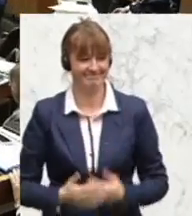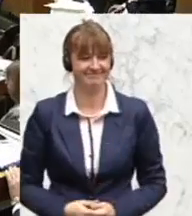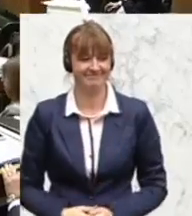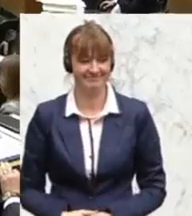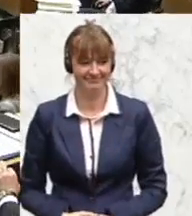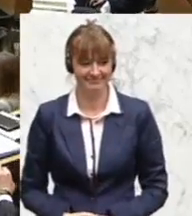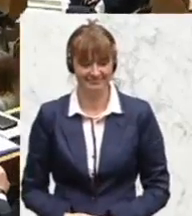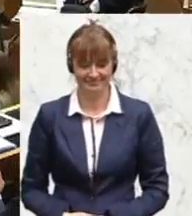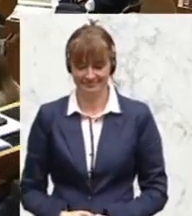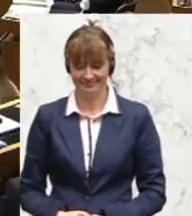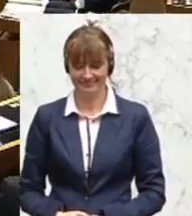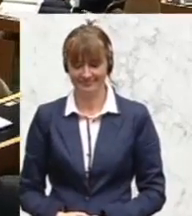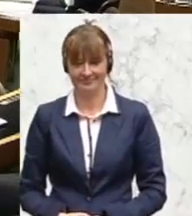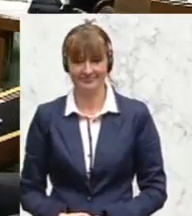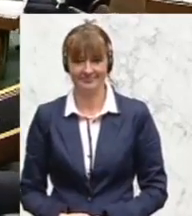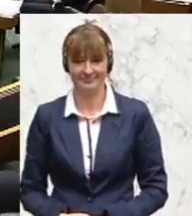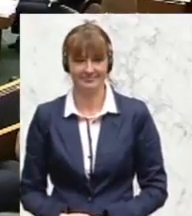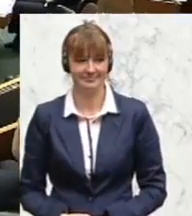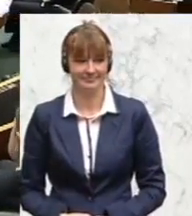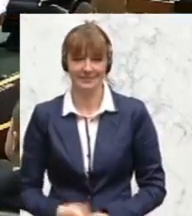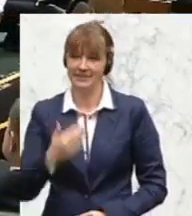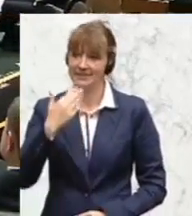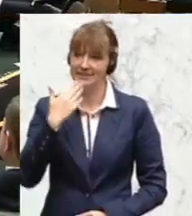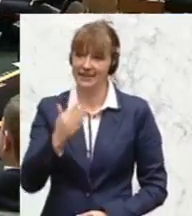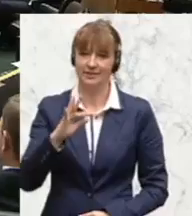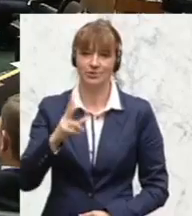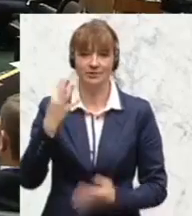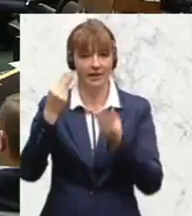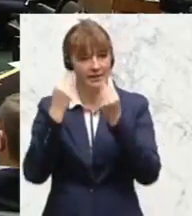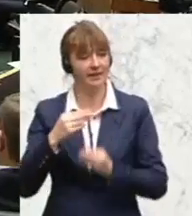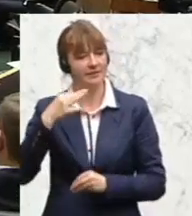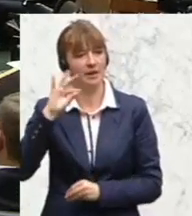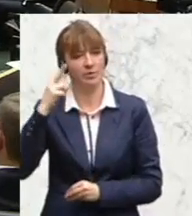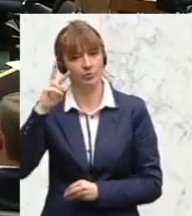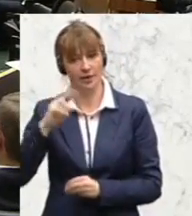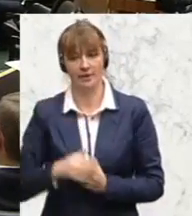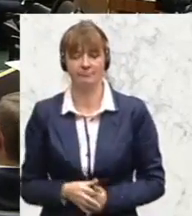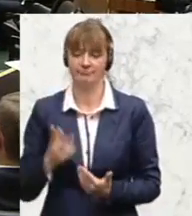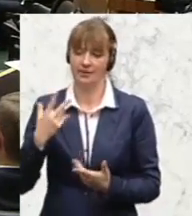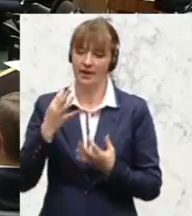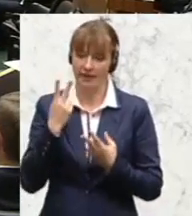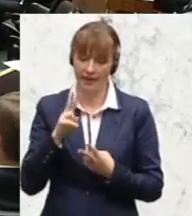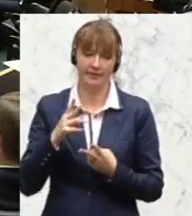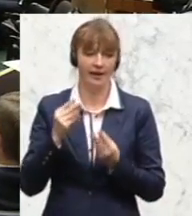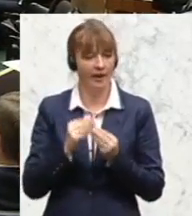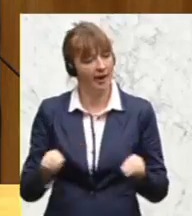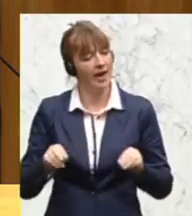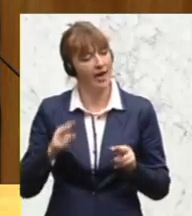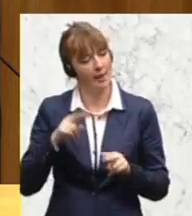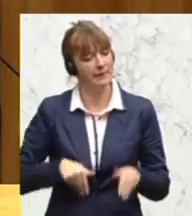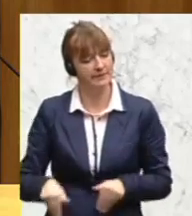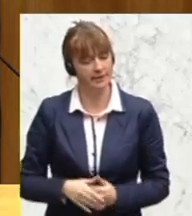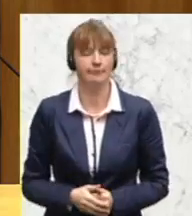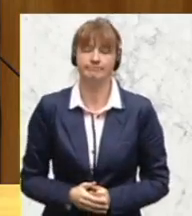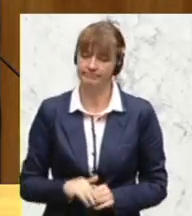Albert Steinhauser, der Justizsprecher der Grünen. Sehr geehrte Damen und Herren, sehr geehrter Herr Minister, es ist keine